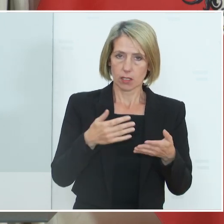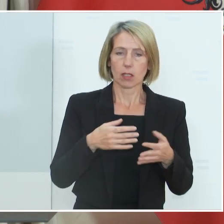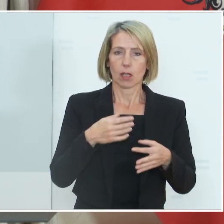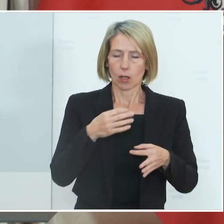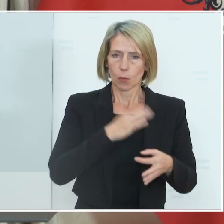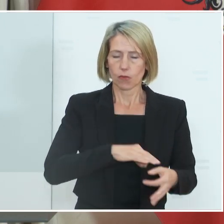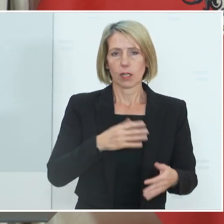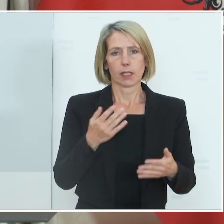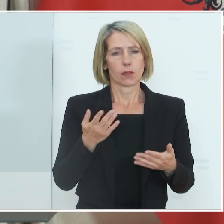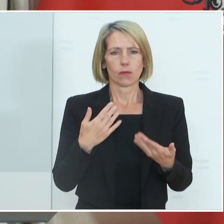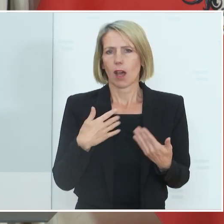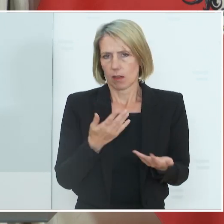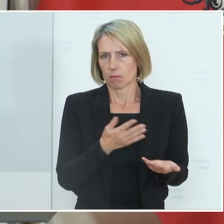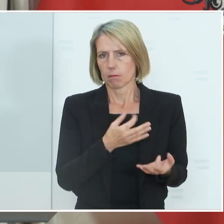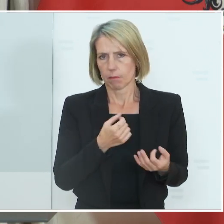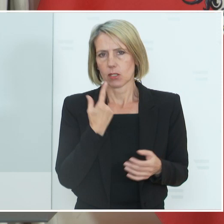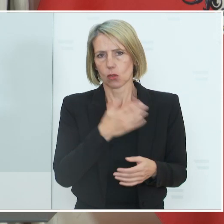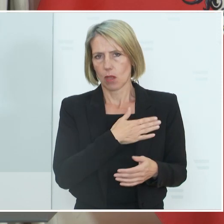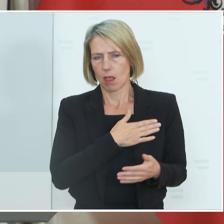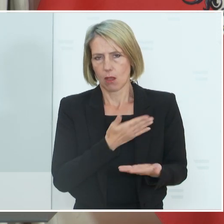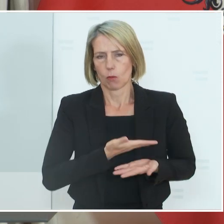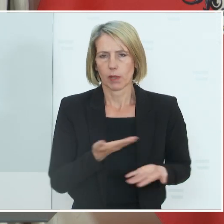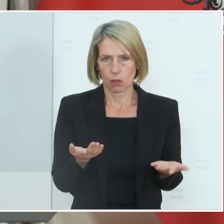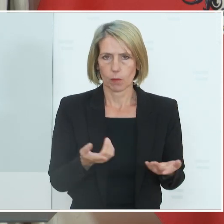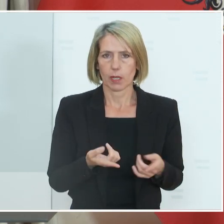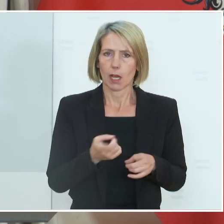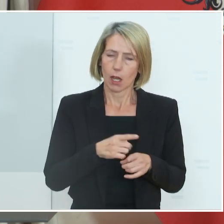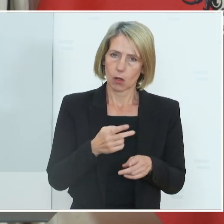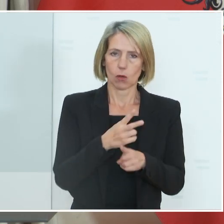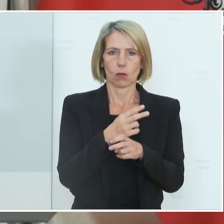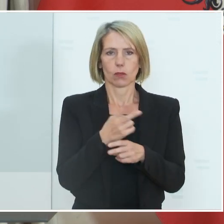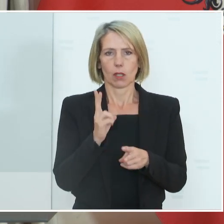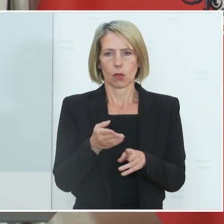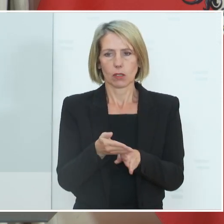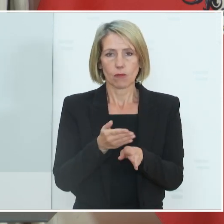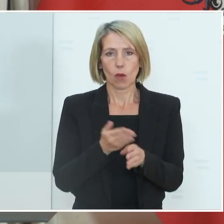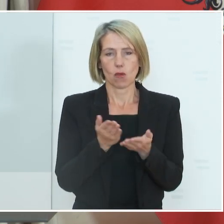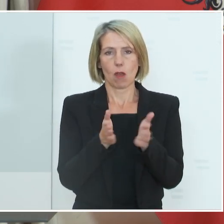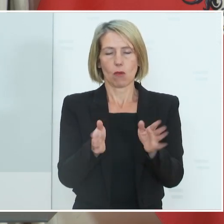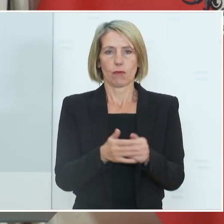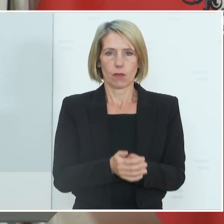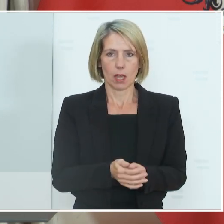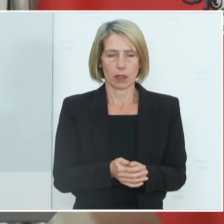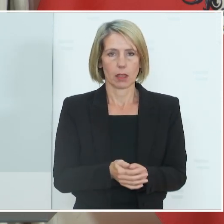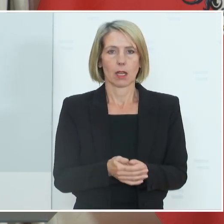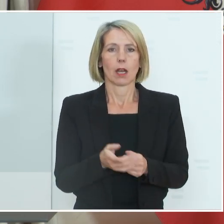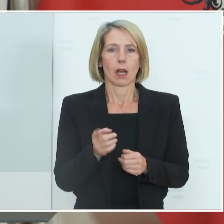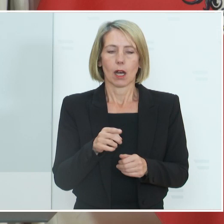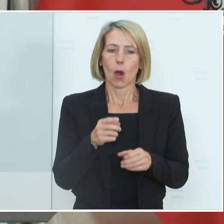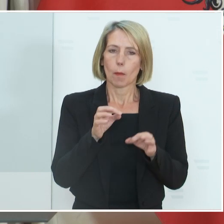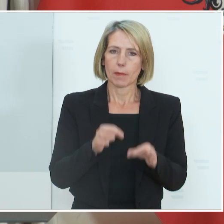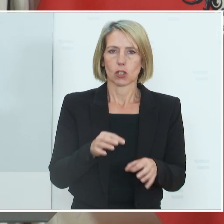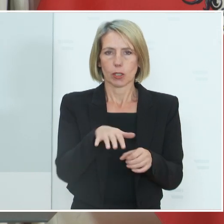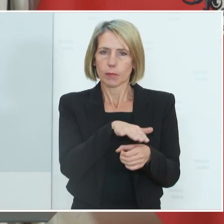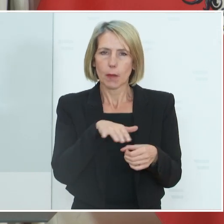Das hat Österreich erlaubt, früher zu öffnen, hat auch dazu geführt, der Bundesminister hat es gesagt, dass auch in gewissen Bereichen